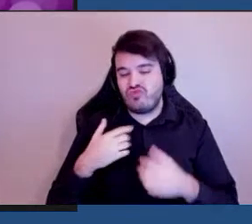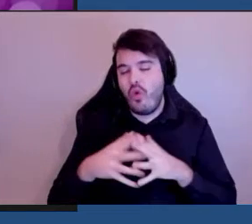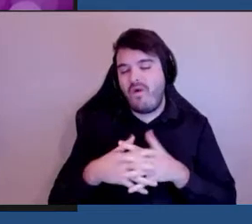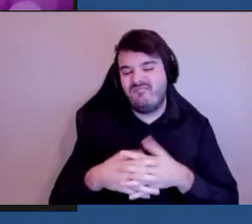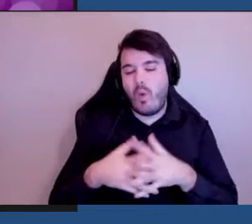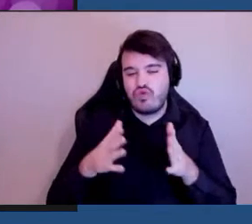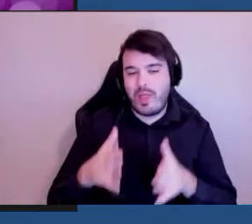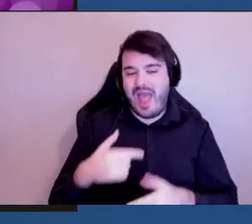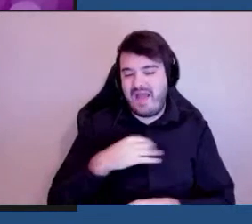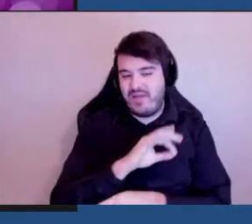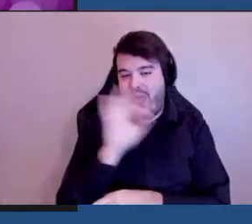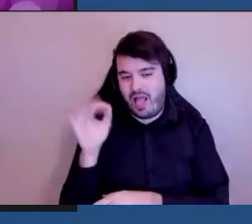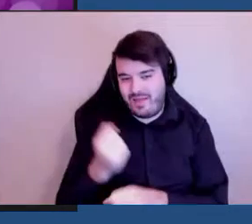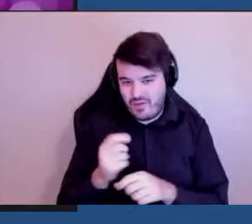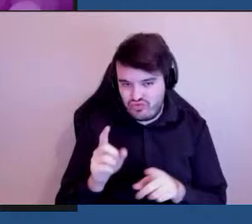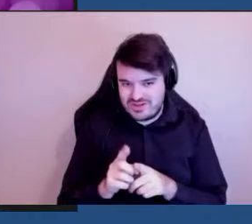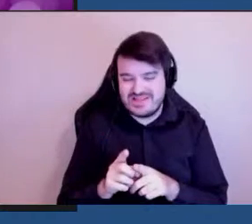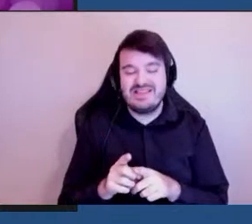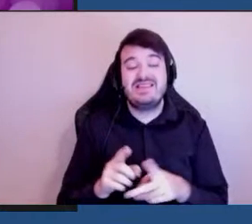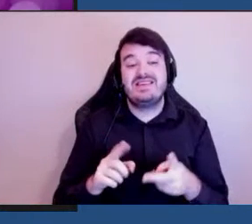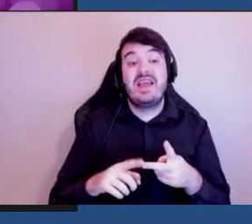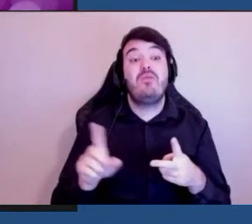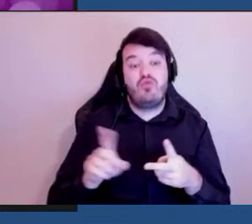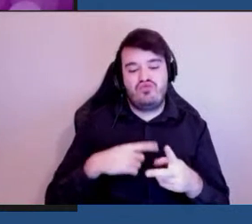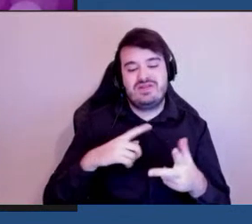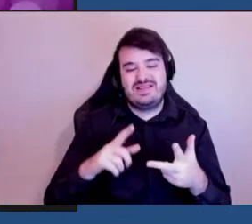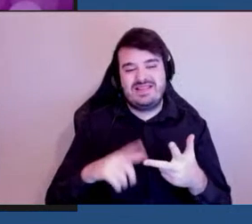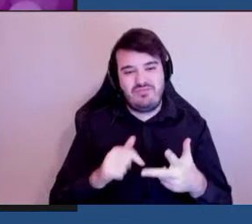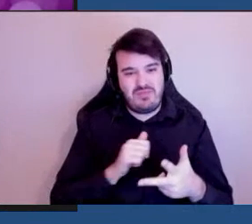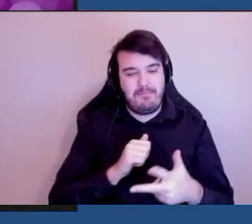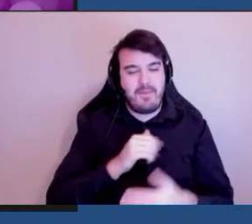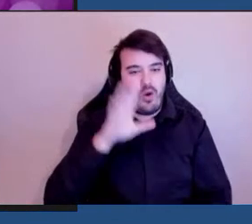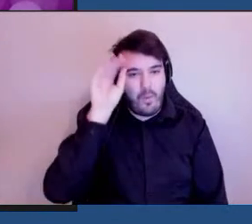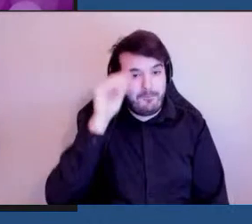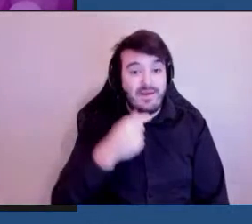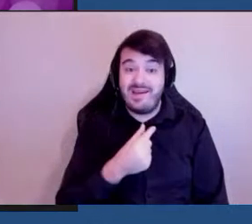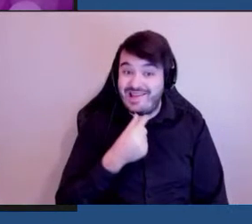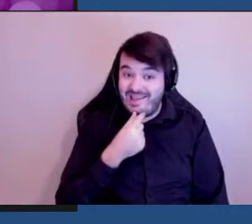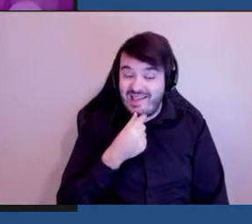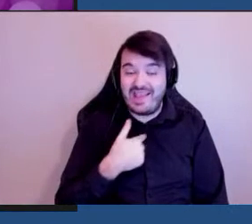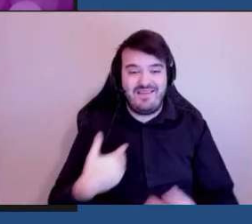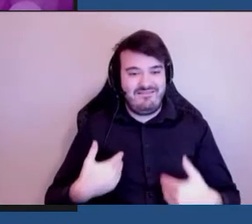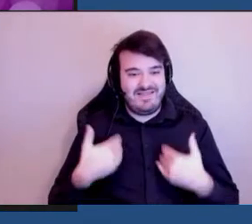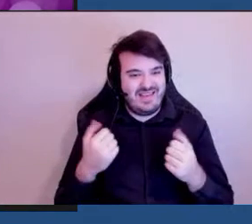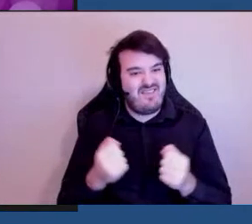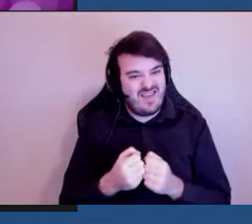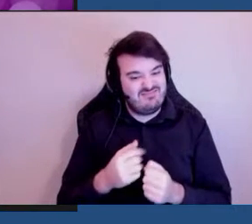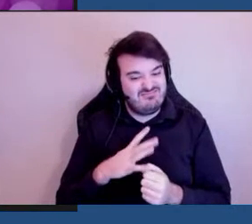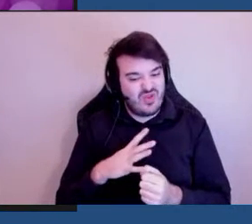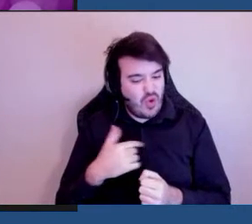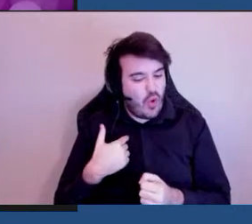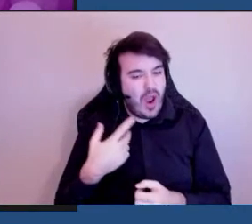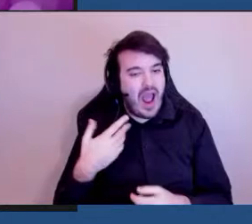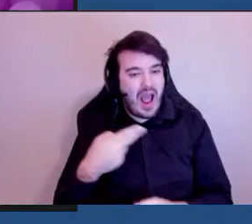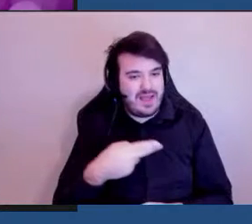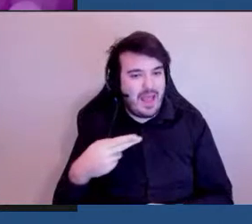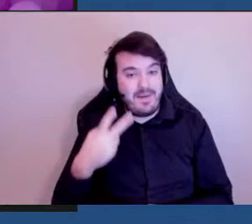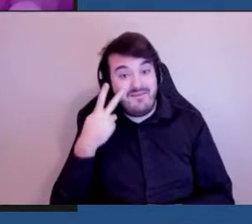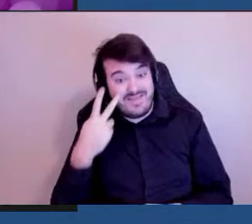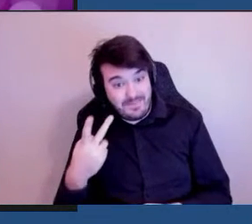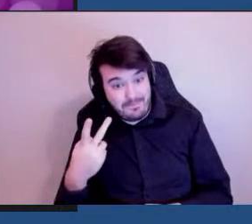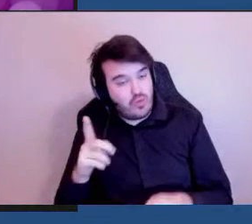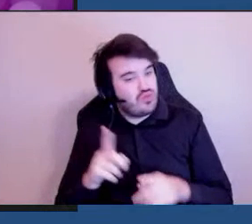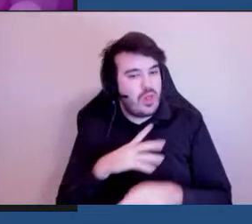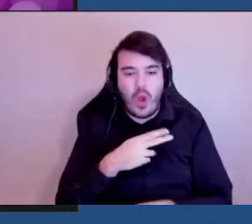Je suis également un homme gay qui vit avec des handicapés visibles et invisibles.